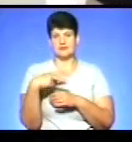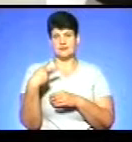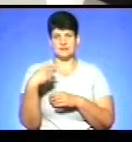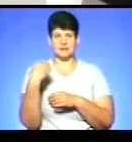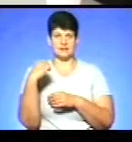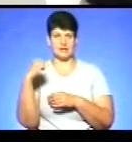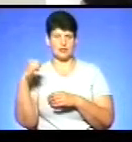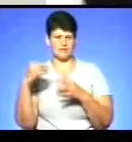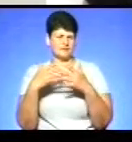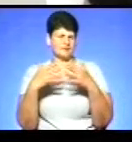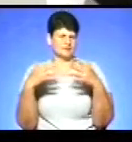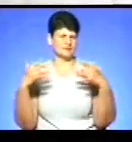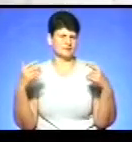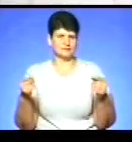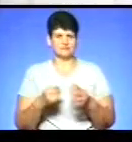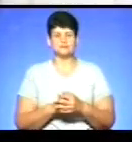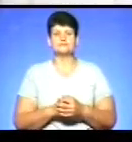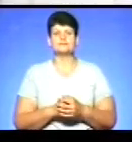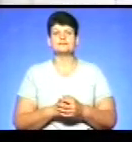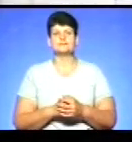різноманітні в різних номінаціях.